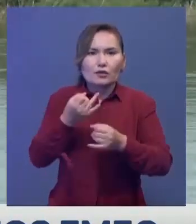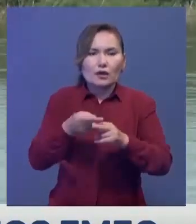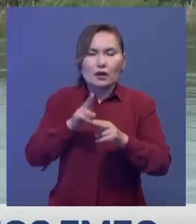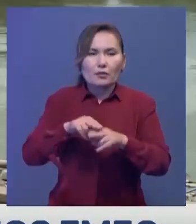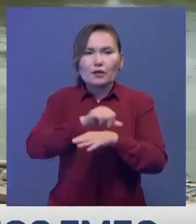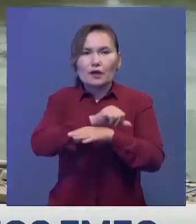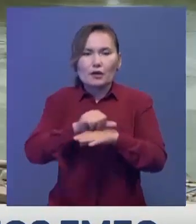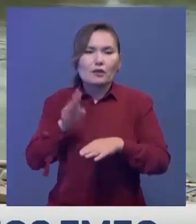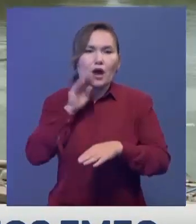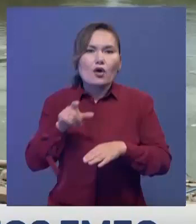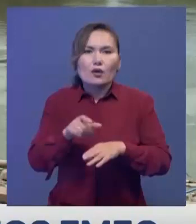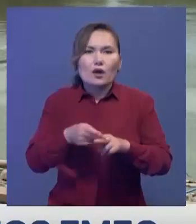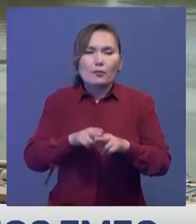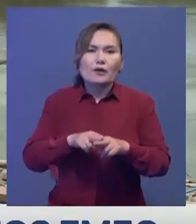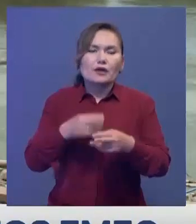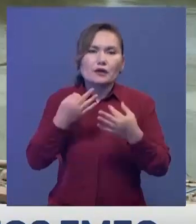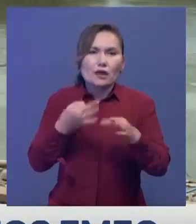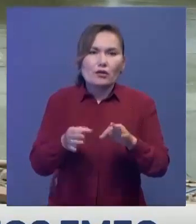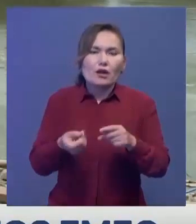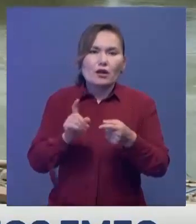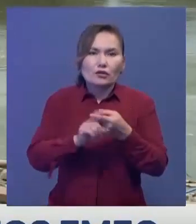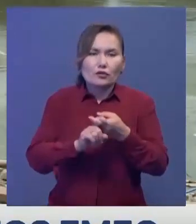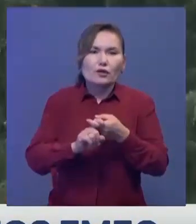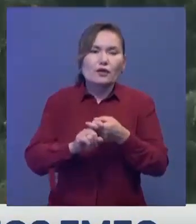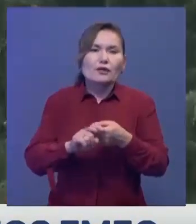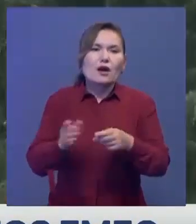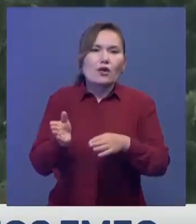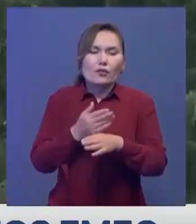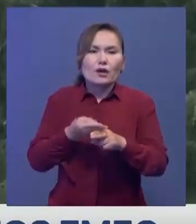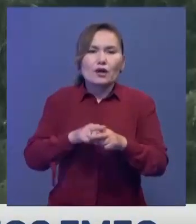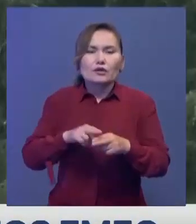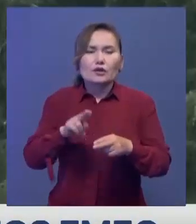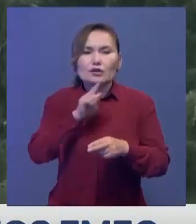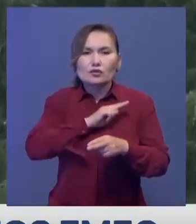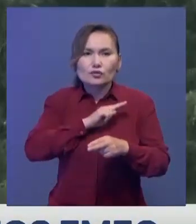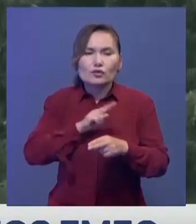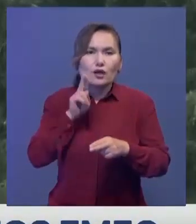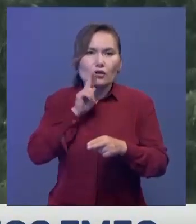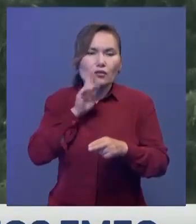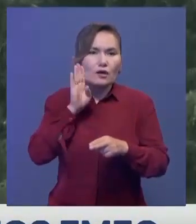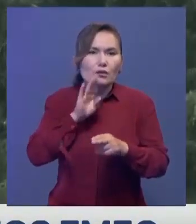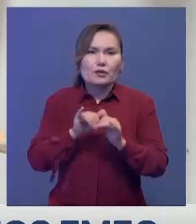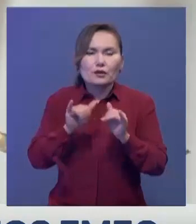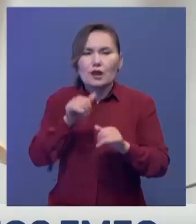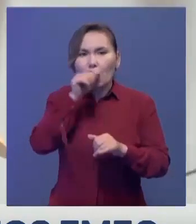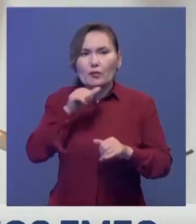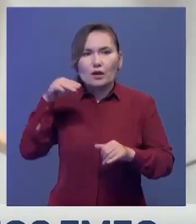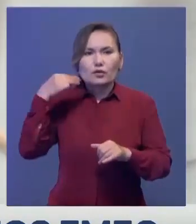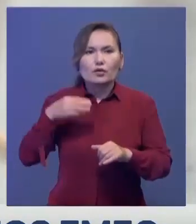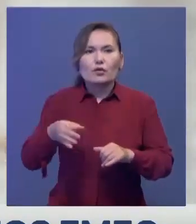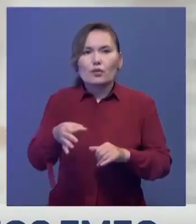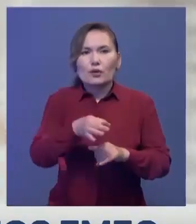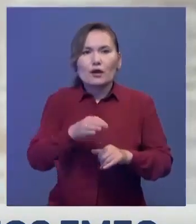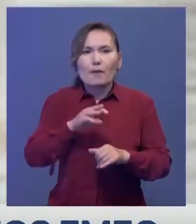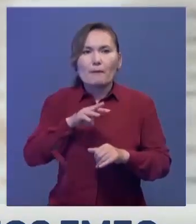трансшегаралық өзендері тәуеділігіне нарылу үшін су арналарын цифырландыру жұмыстар жүргізуде. Бұлдыр Түркістан облысы Мақтаралы